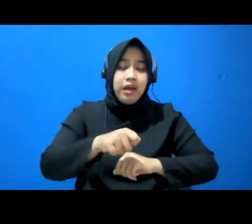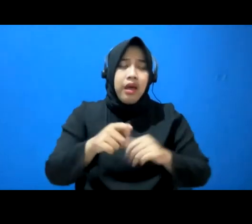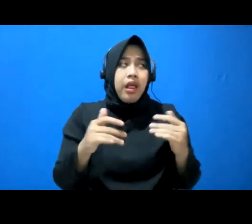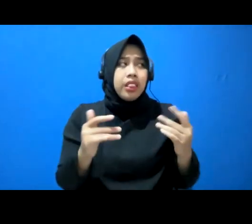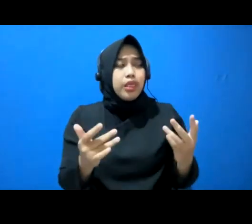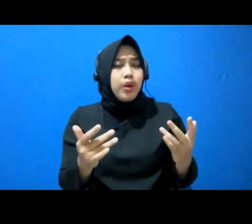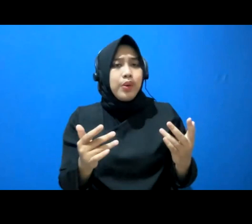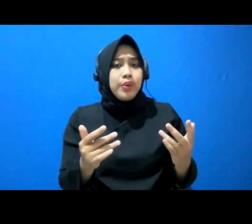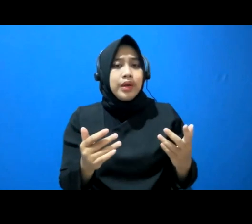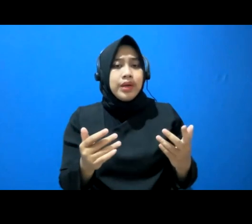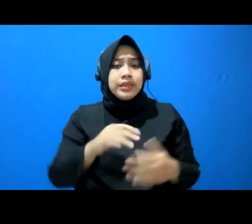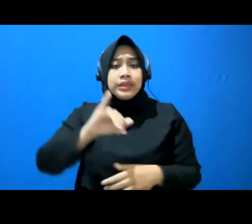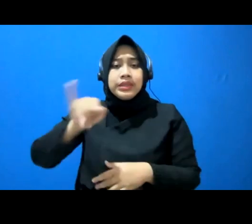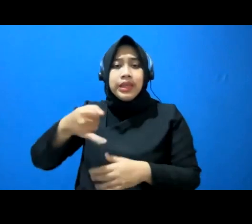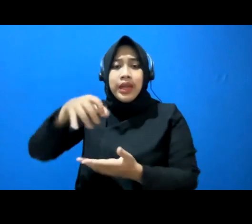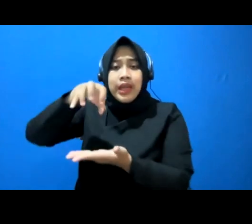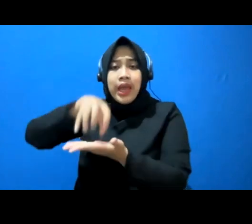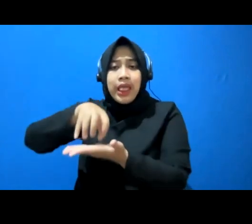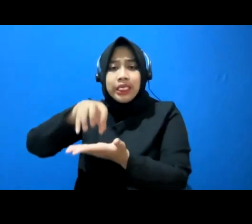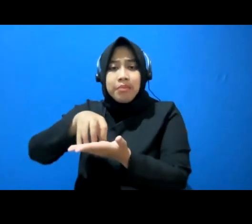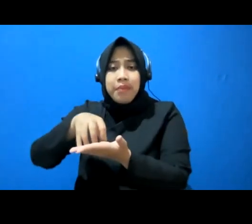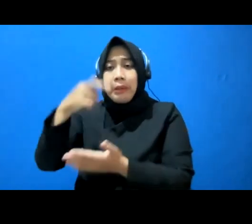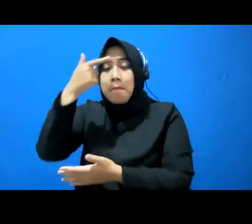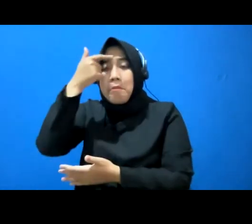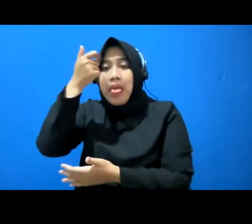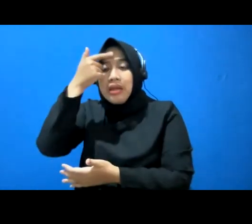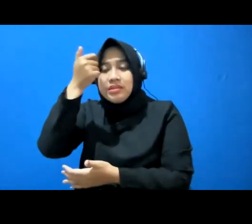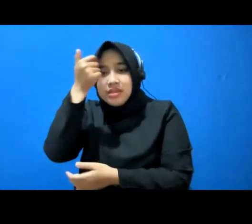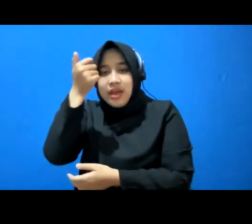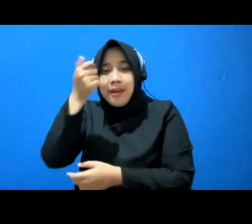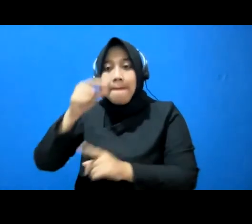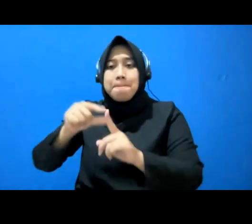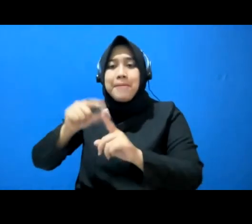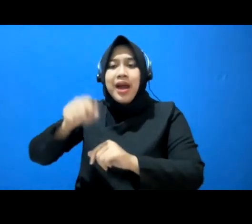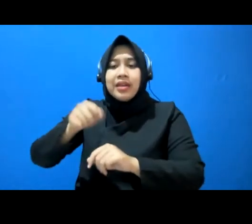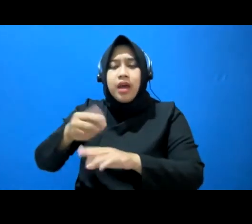dijadikan tempat belajar bagi lawyernya awal mula.